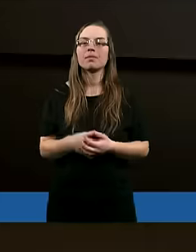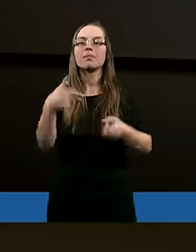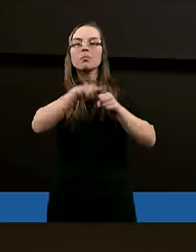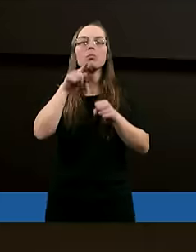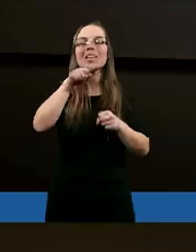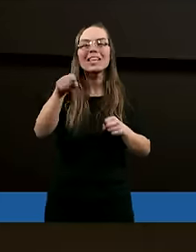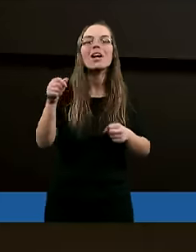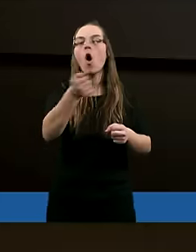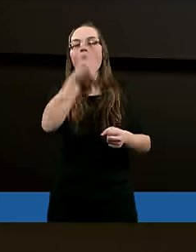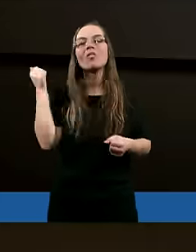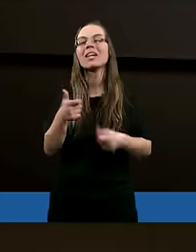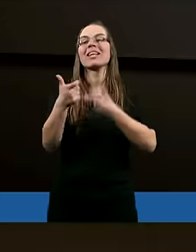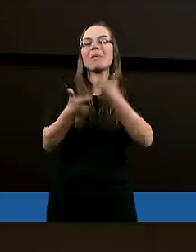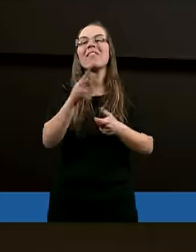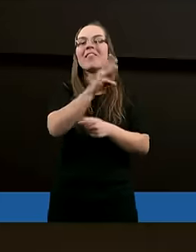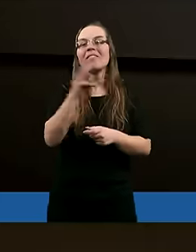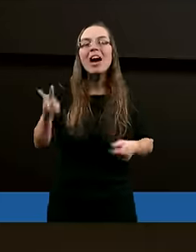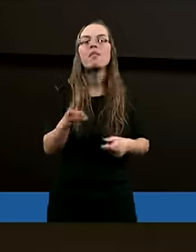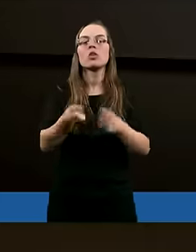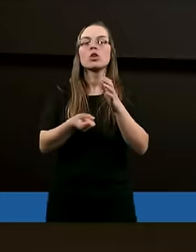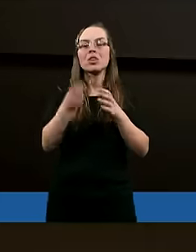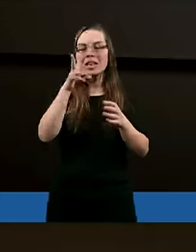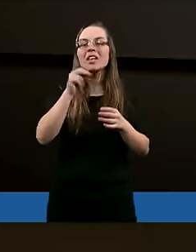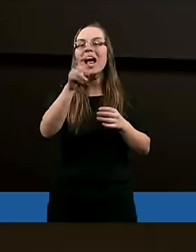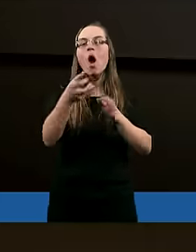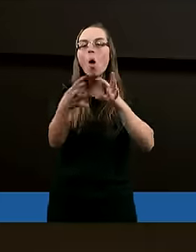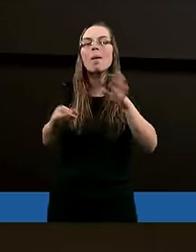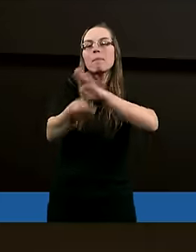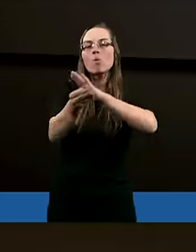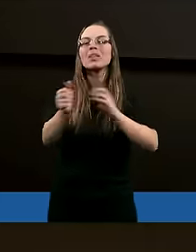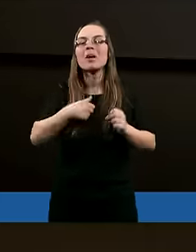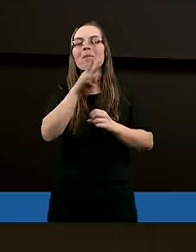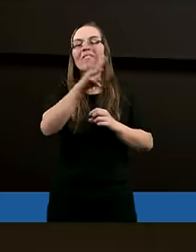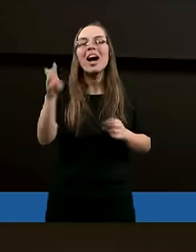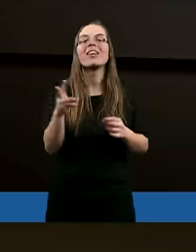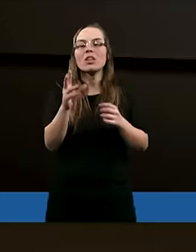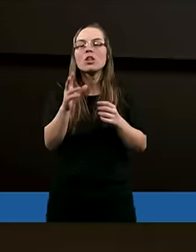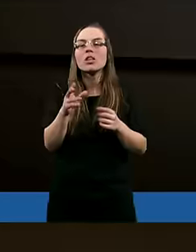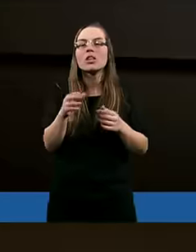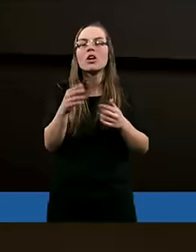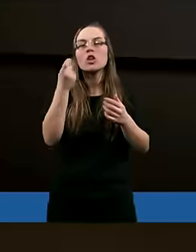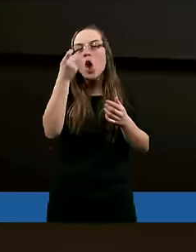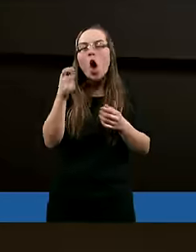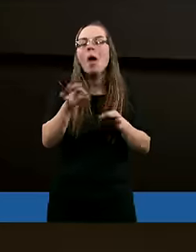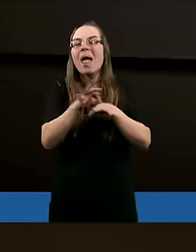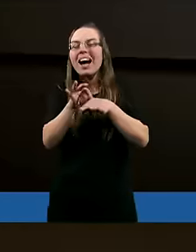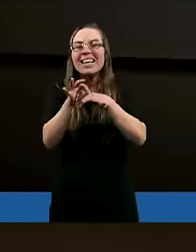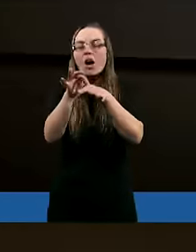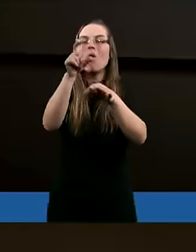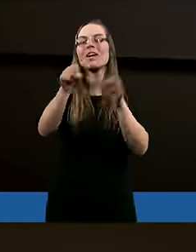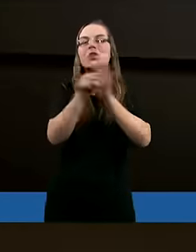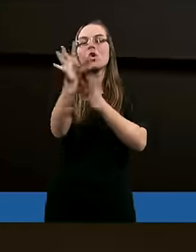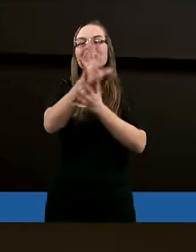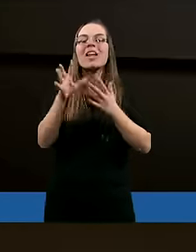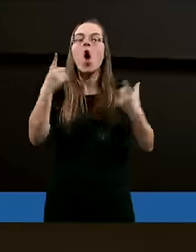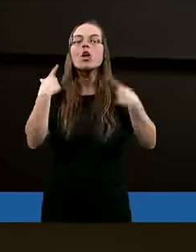Które z tych owoców sprawiają wam, od razu tak powiem może, żeby was trochę zmotywować do takiej też